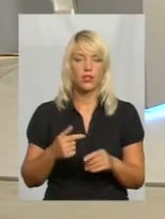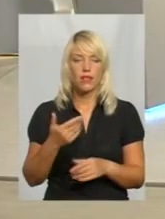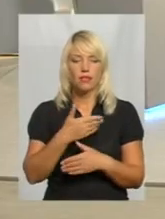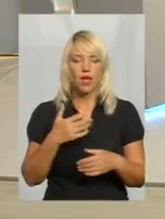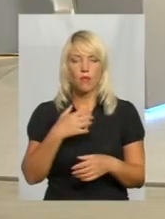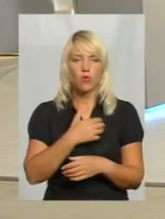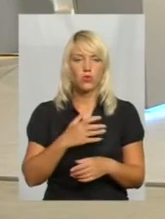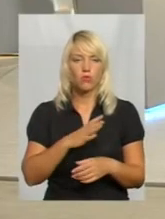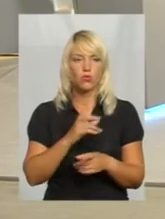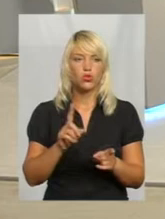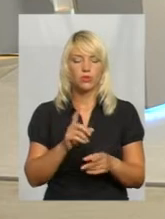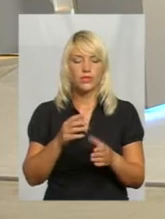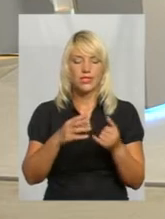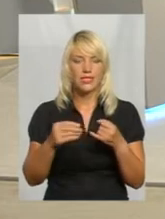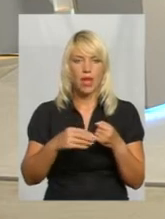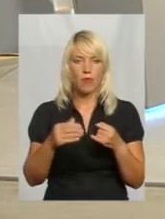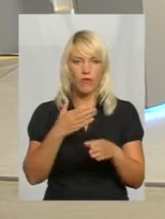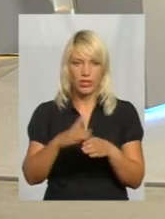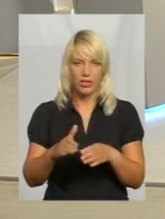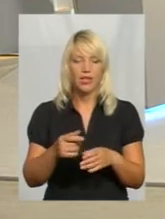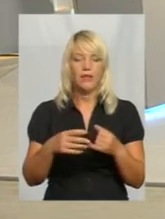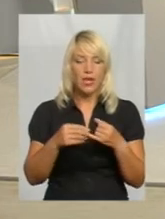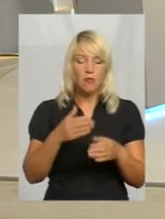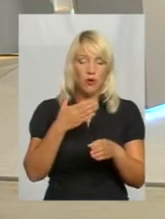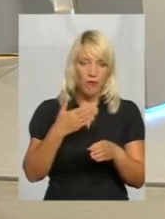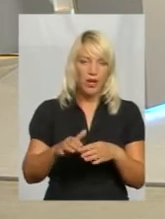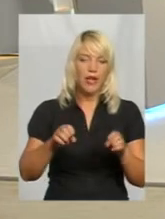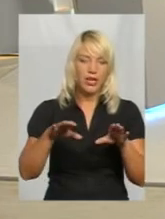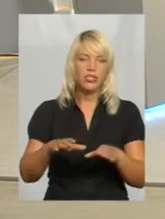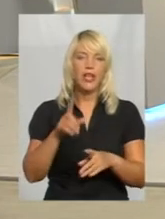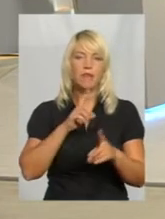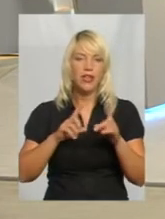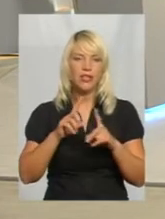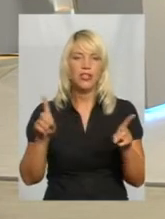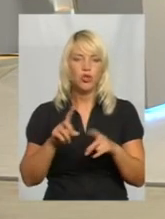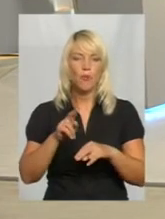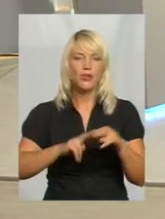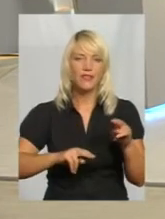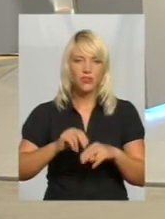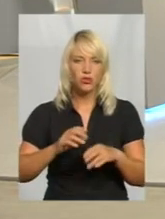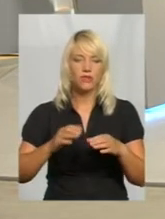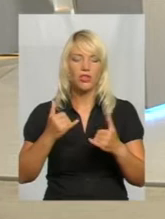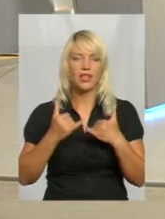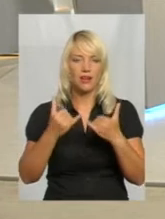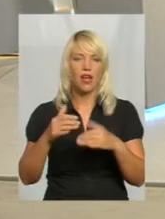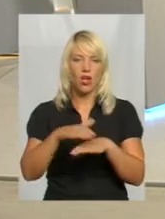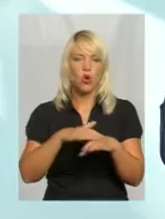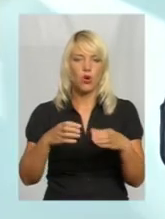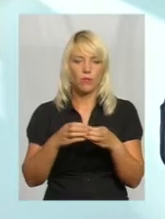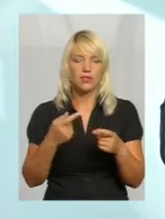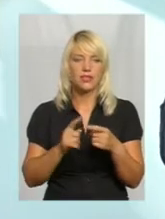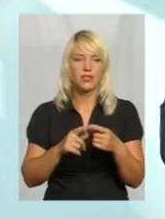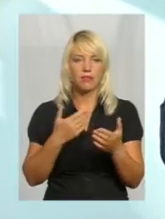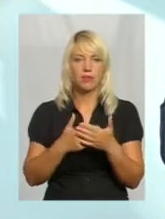щоб землю виділили. Землю виділили на рішення сесії, для того, щоб будівництво-дромади. Ну, приблизно, це 23